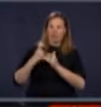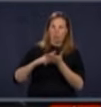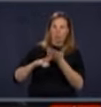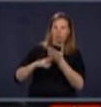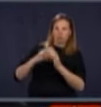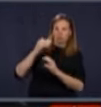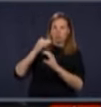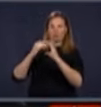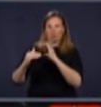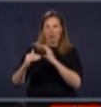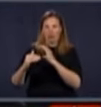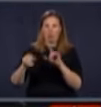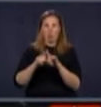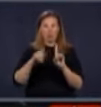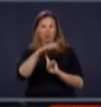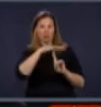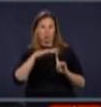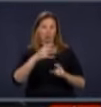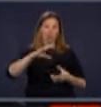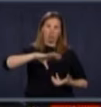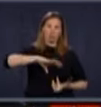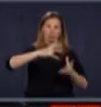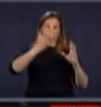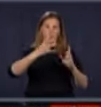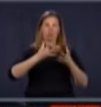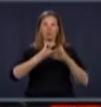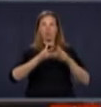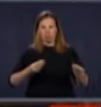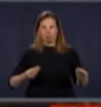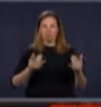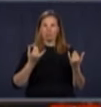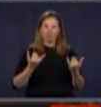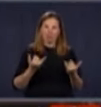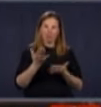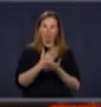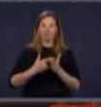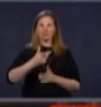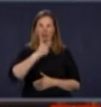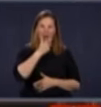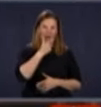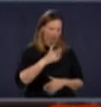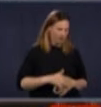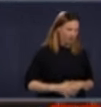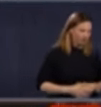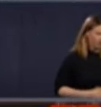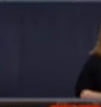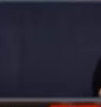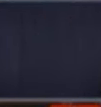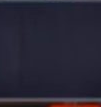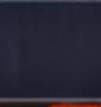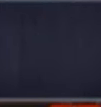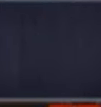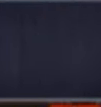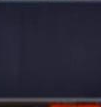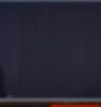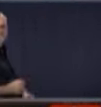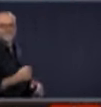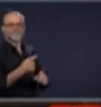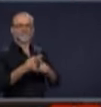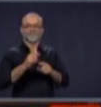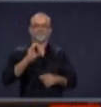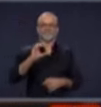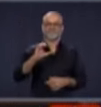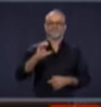vont être faits sur ces situations-là. Merci. Nous en sommes maintenant à la période de questions en anglais. Nous commençons avec Cathy Sonney, CBC. Bon